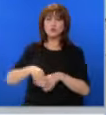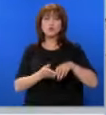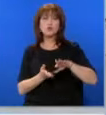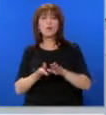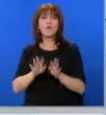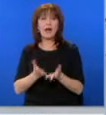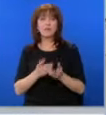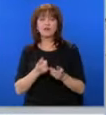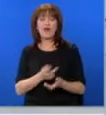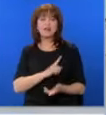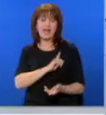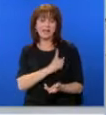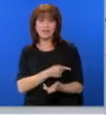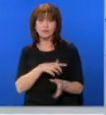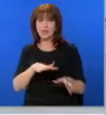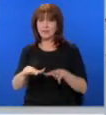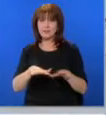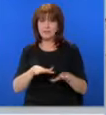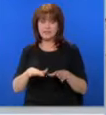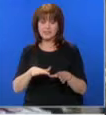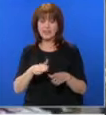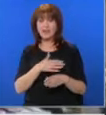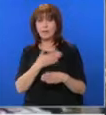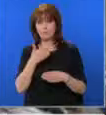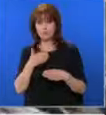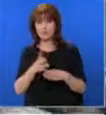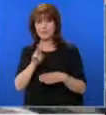-мощното заметресение в Тайван за последните 25 години.